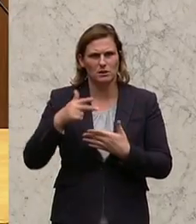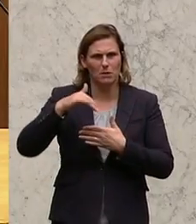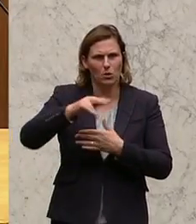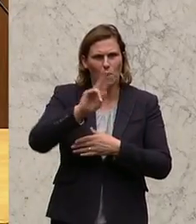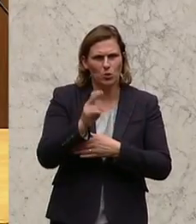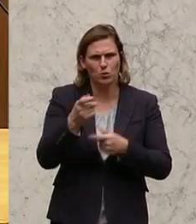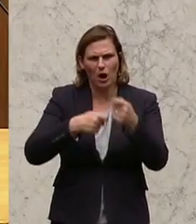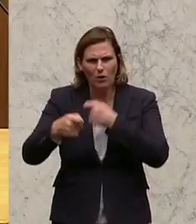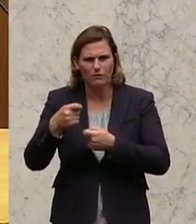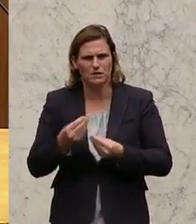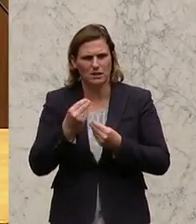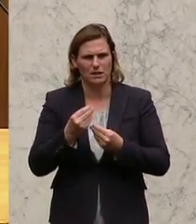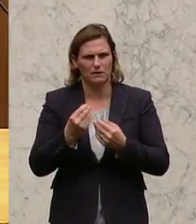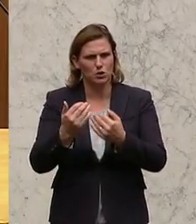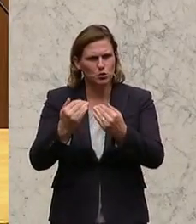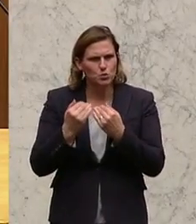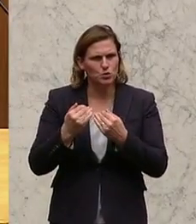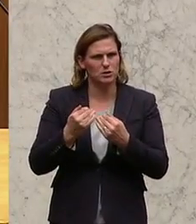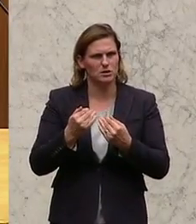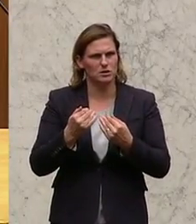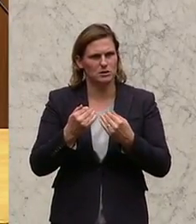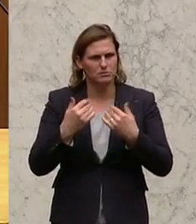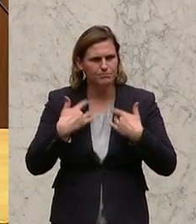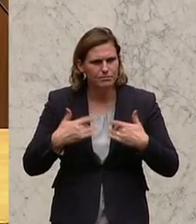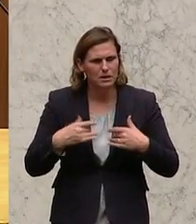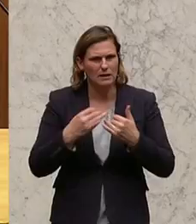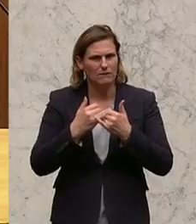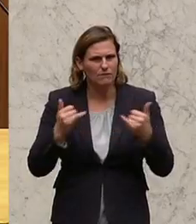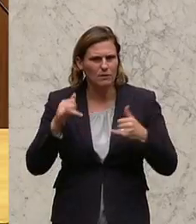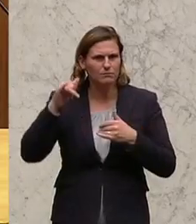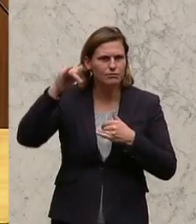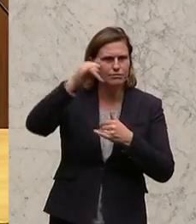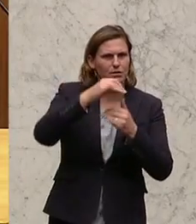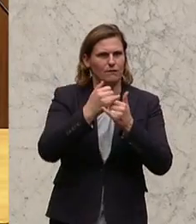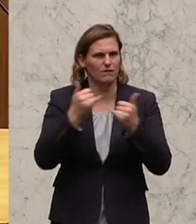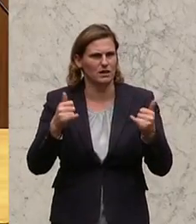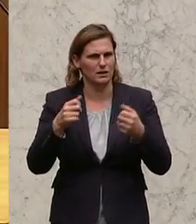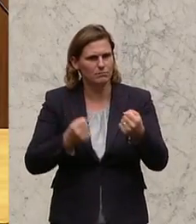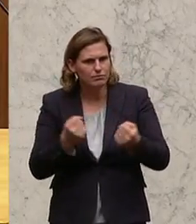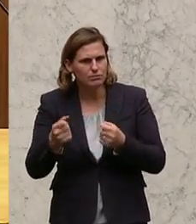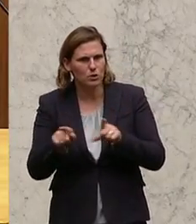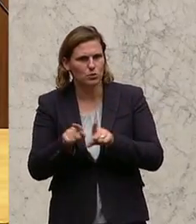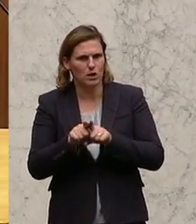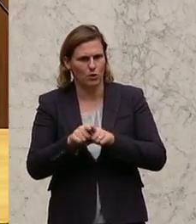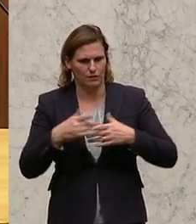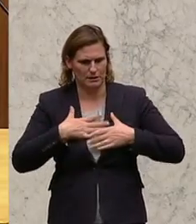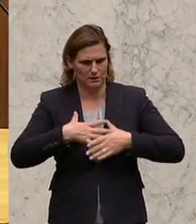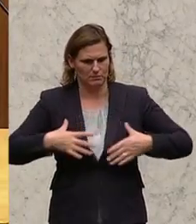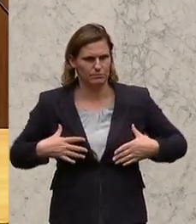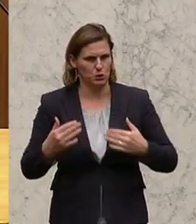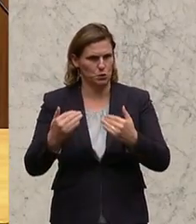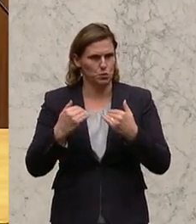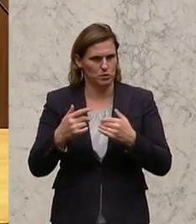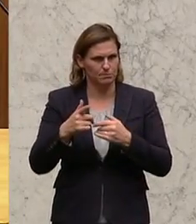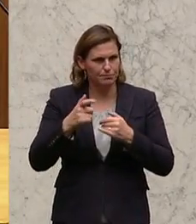Sondereinsatztechnik für Kommunikation, IT-Technik und Sicherheit, Luft- und Kraftfahrzeuge. Nicht zuletzt 6.000 ballistische Schutzwesten, die angekauft